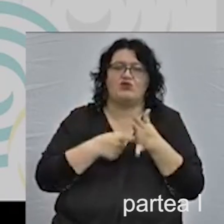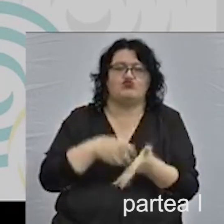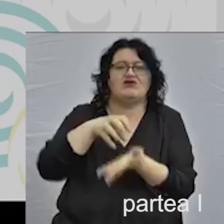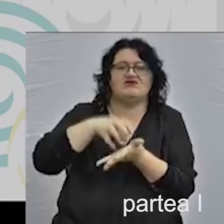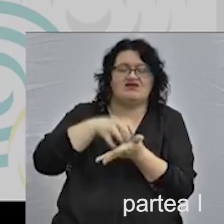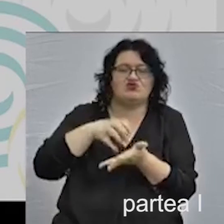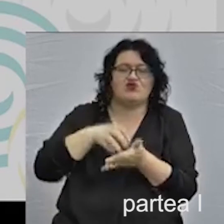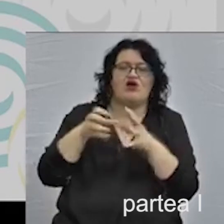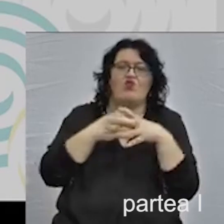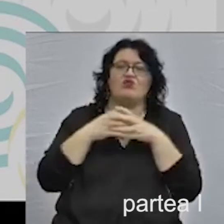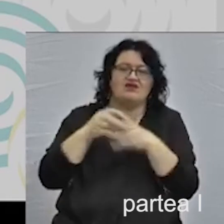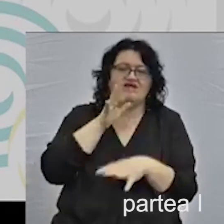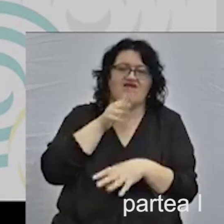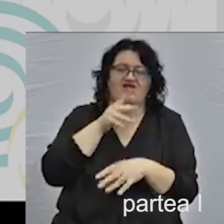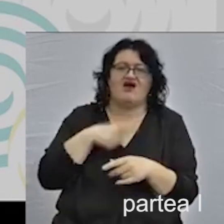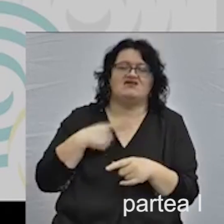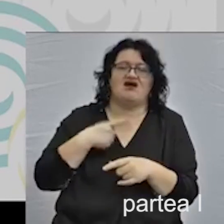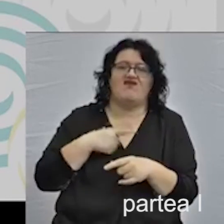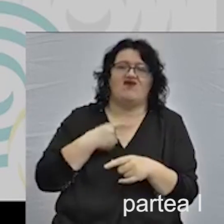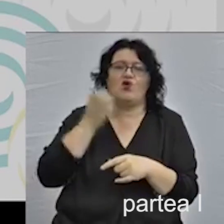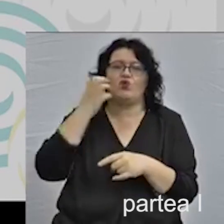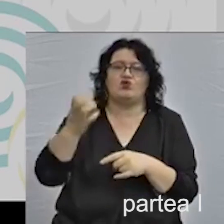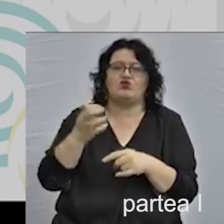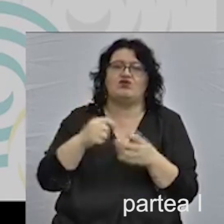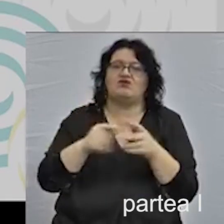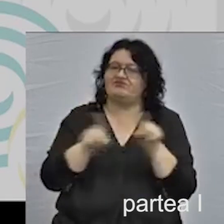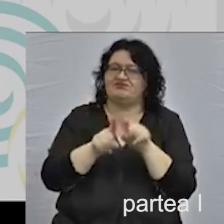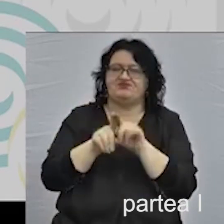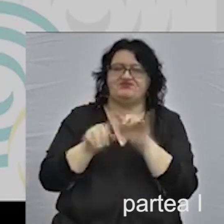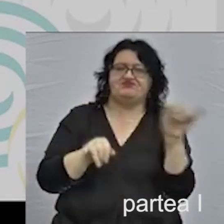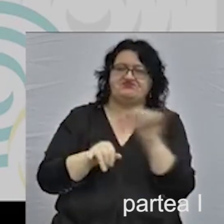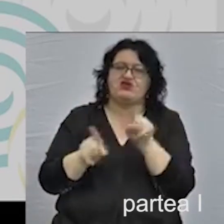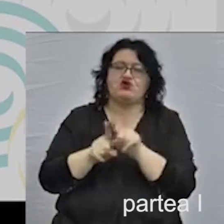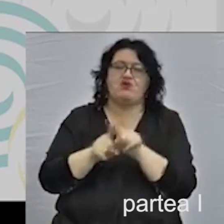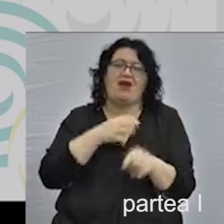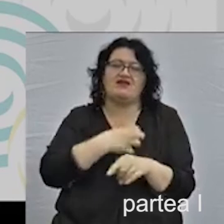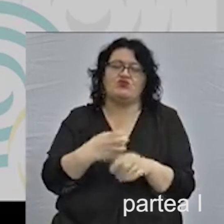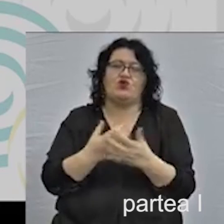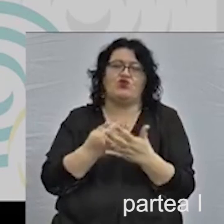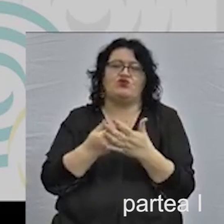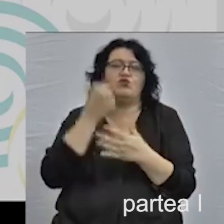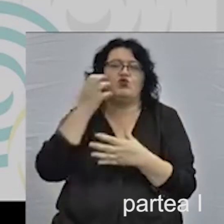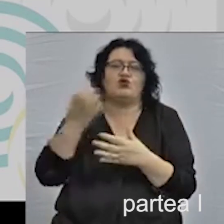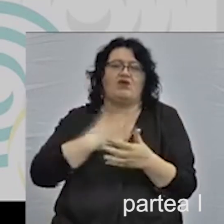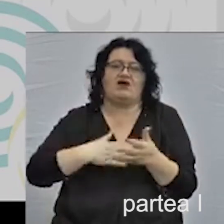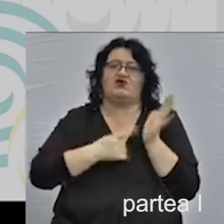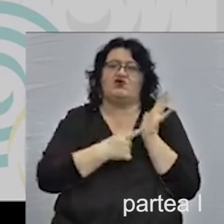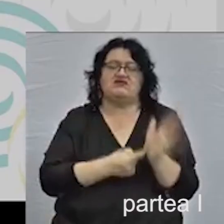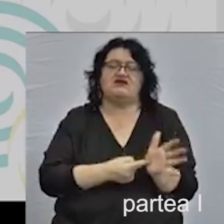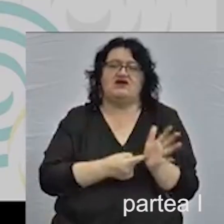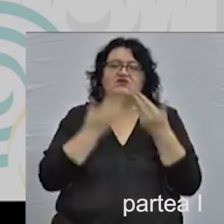regiune, comunitatea evreiască avea o cultură similară și patrimoniu cultural pe care dorim să-l